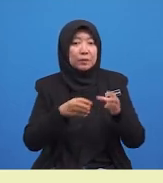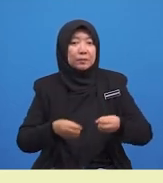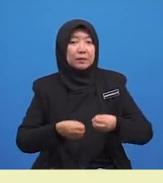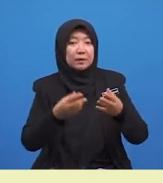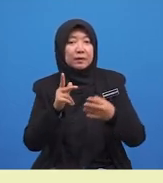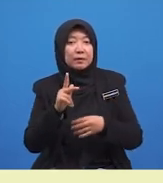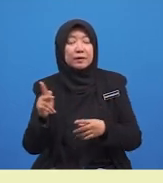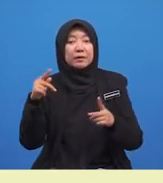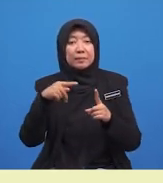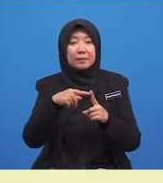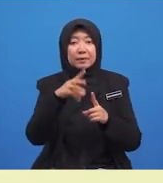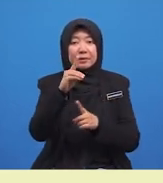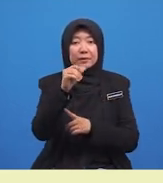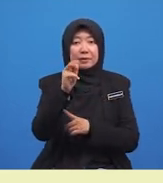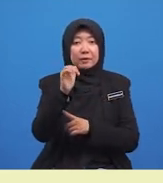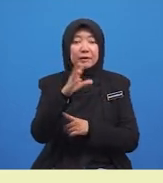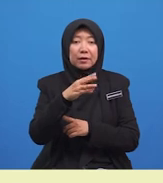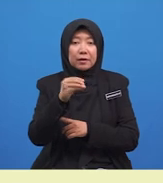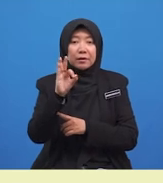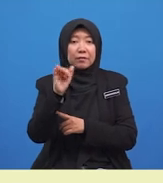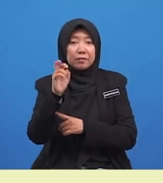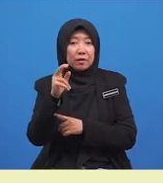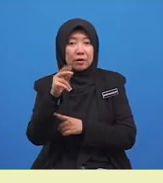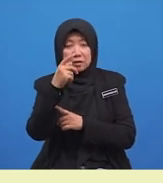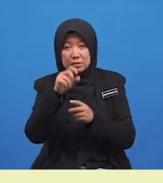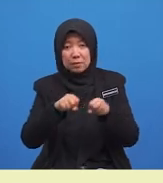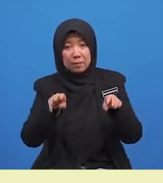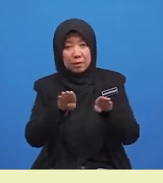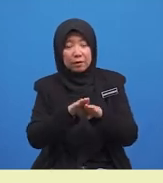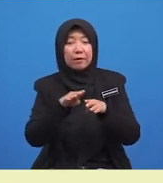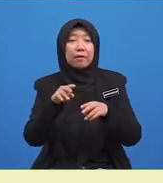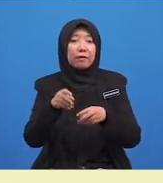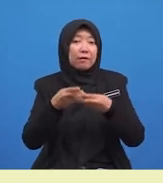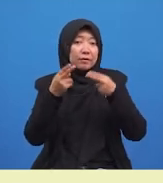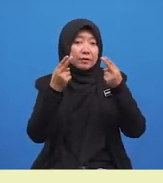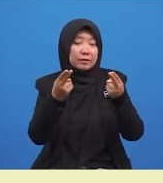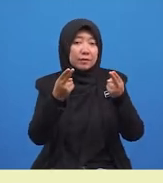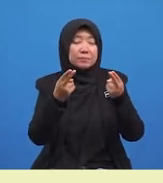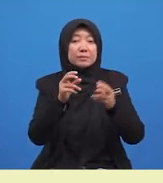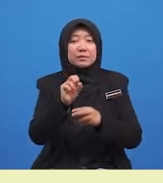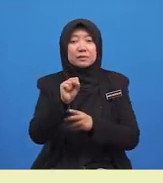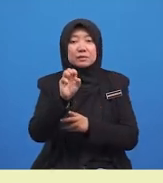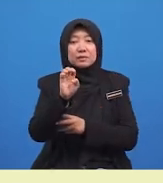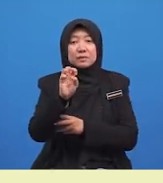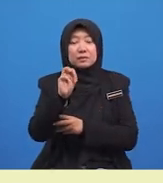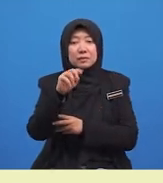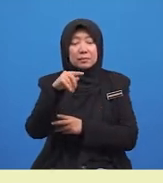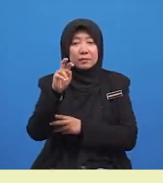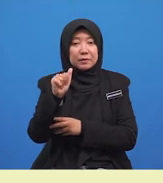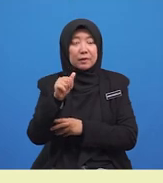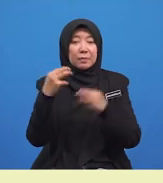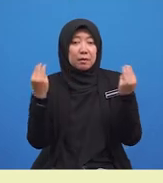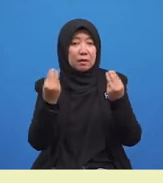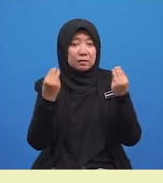kepada Dania dan Farhana Sebagai hadiah sempena Majlis Sambutan